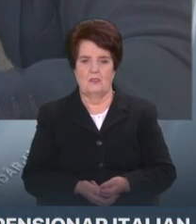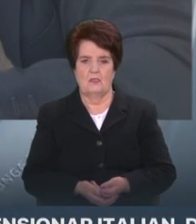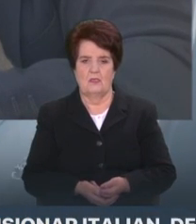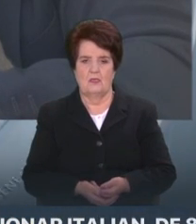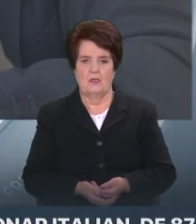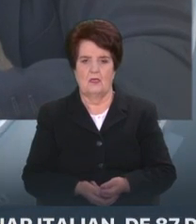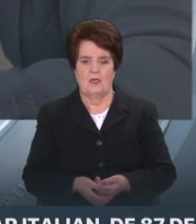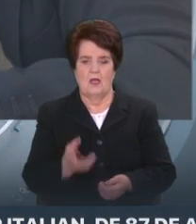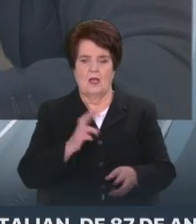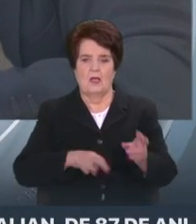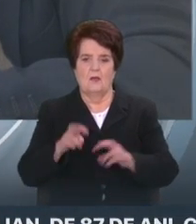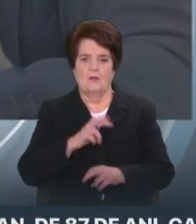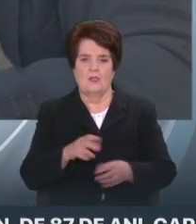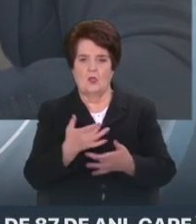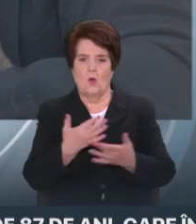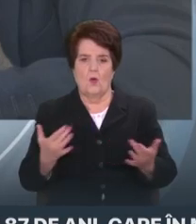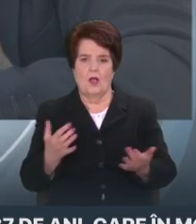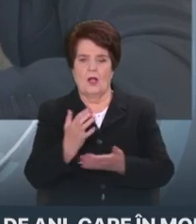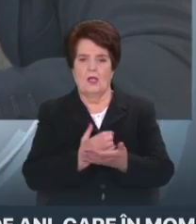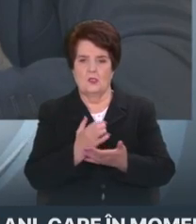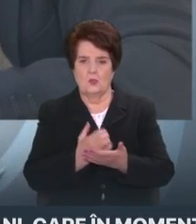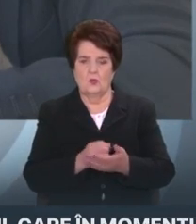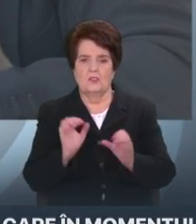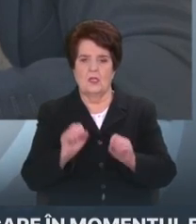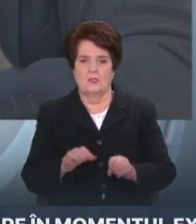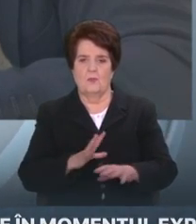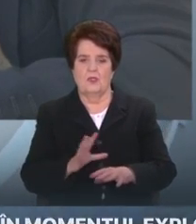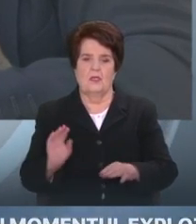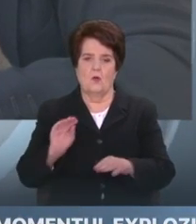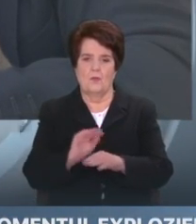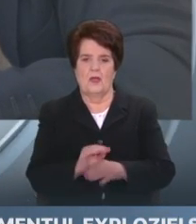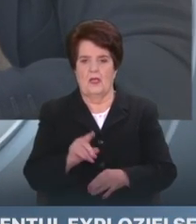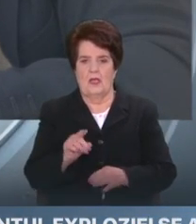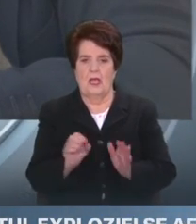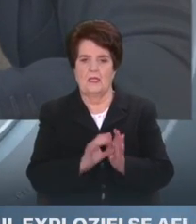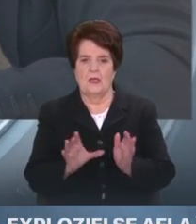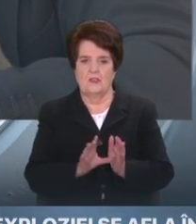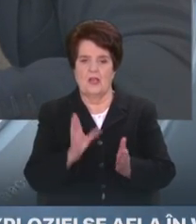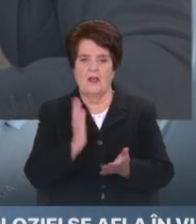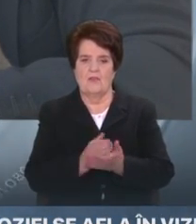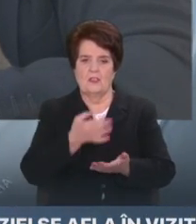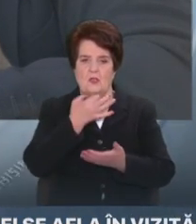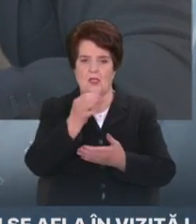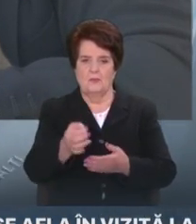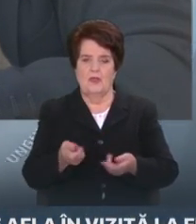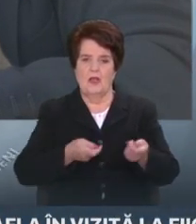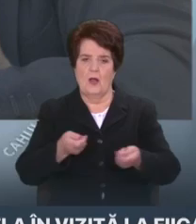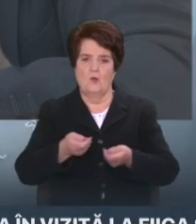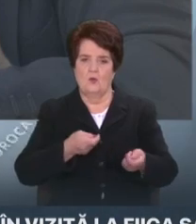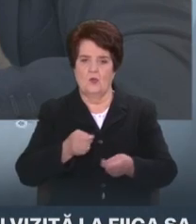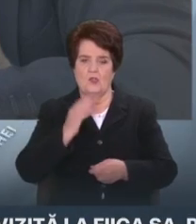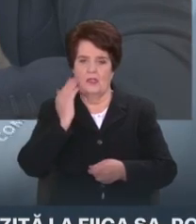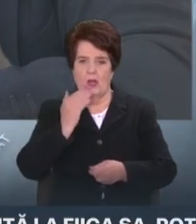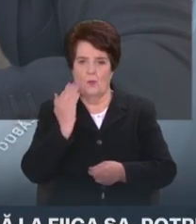Căutăm oricare resurse care ar putea copiri consumul de energie. Aveți un răspuns de la autoritățile de la